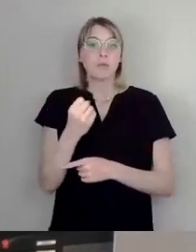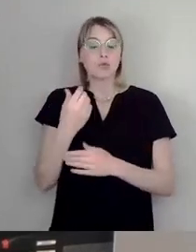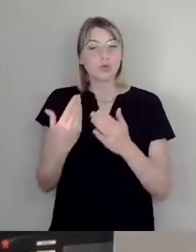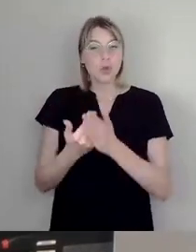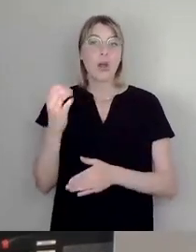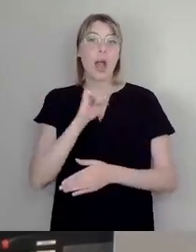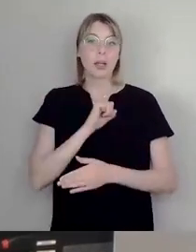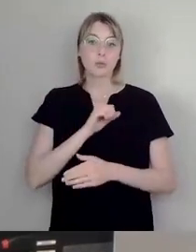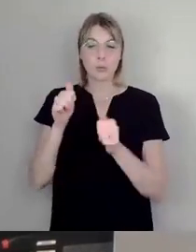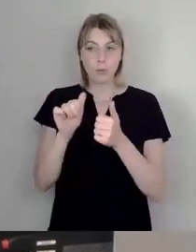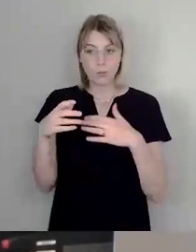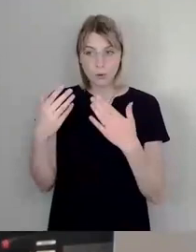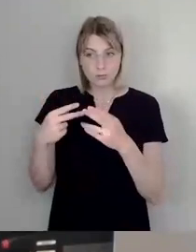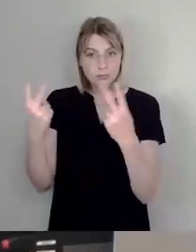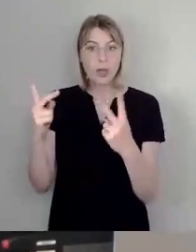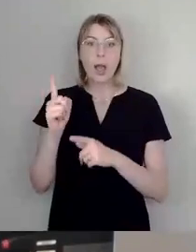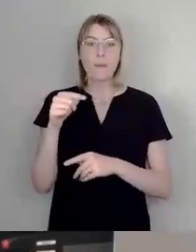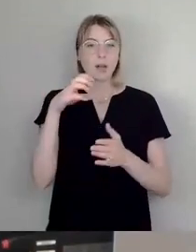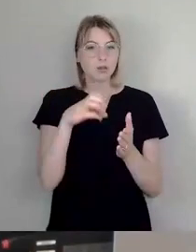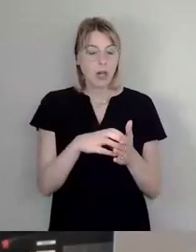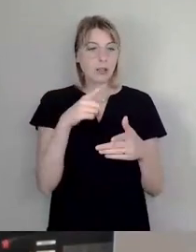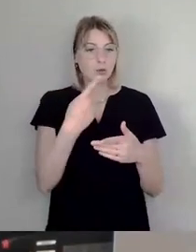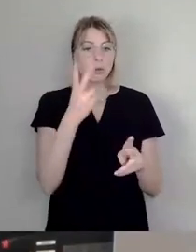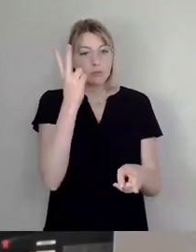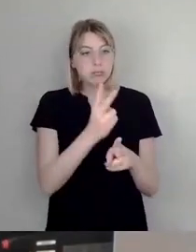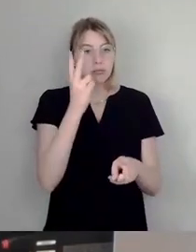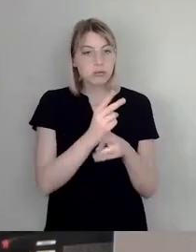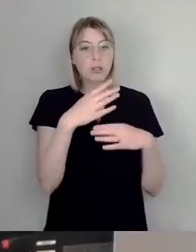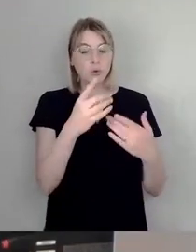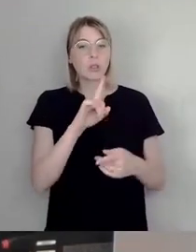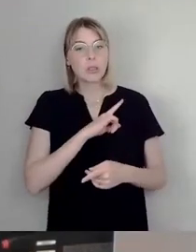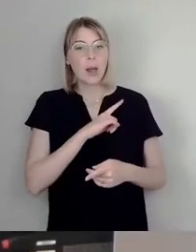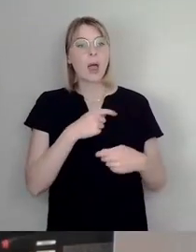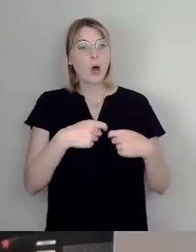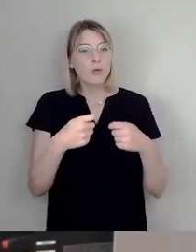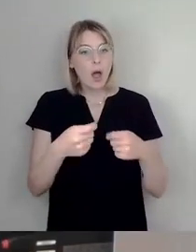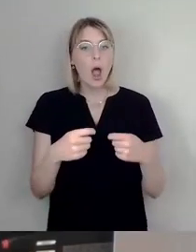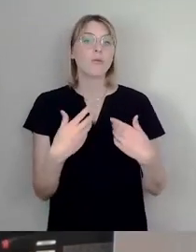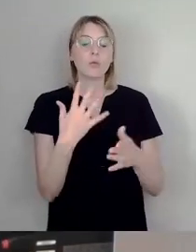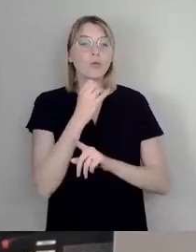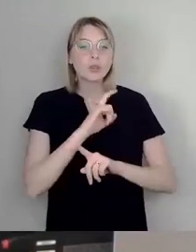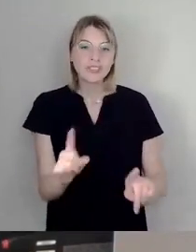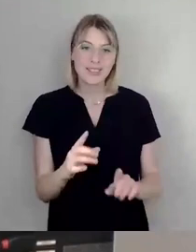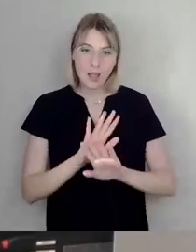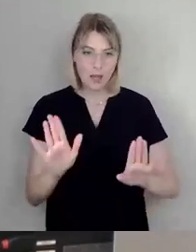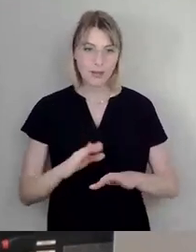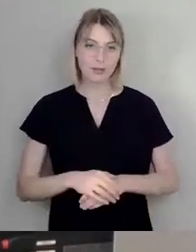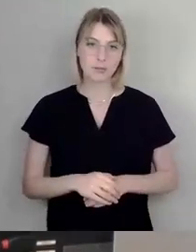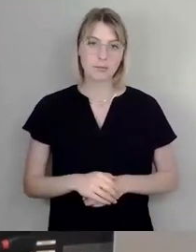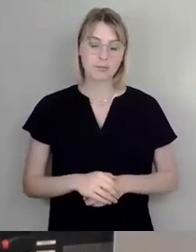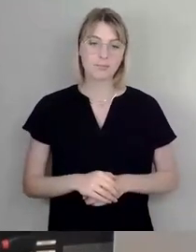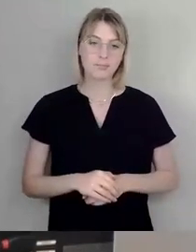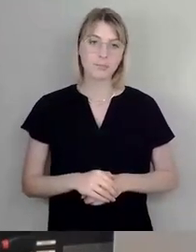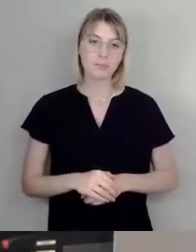darum geht, dass die Stadt sich nicht permanent selbst ausverkauft. Und wir haben hier auch einen Satz drin in